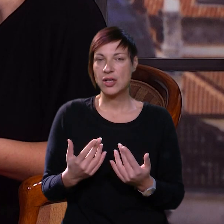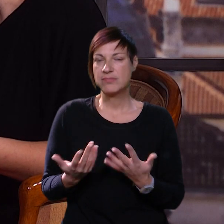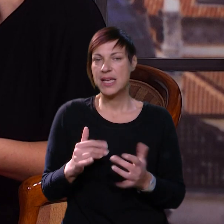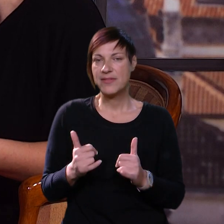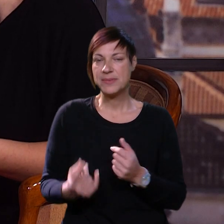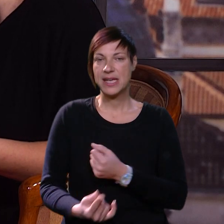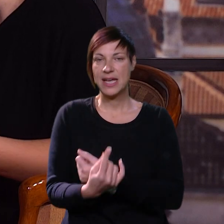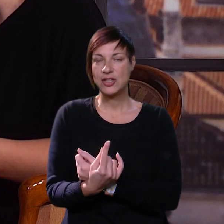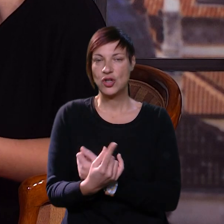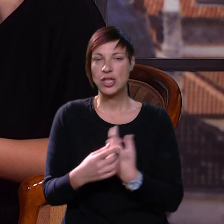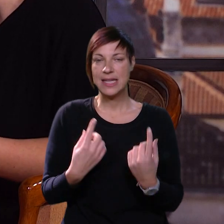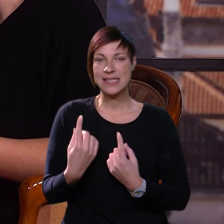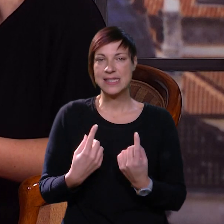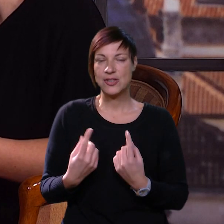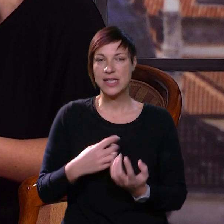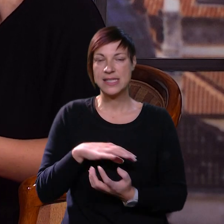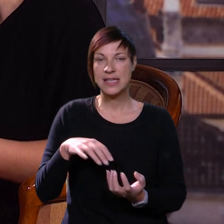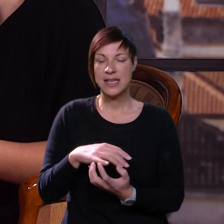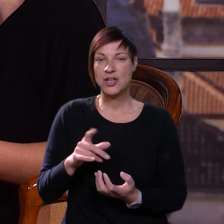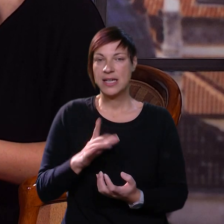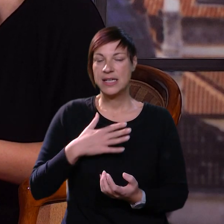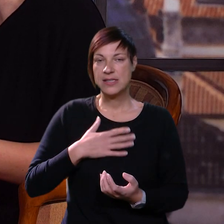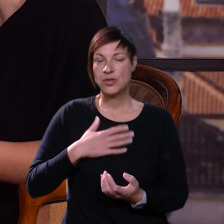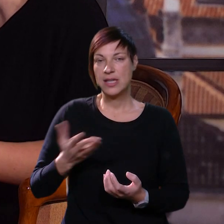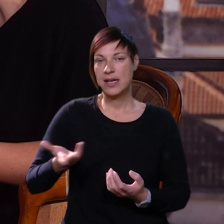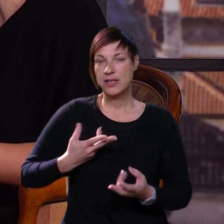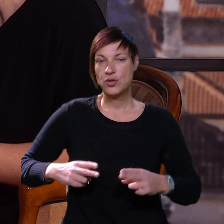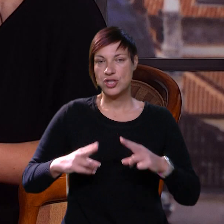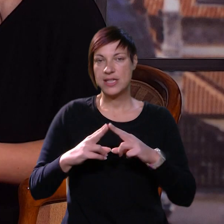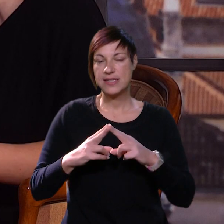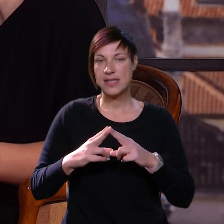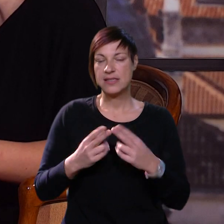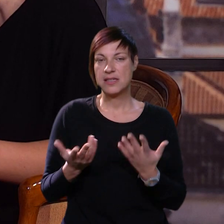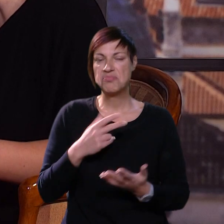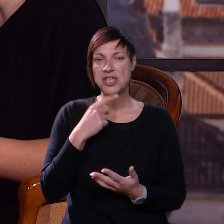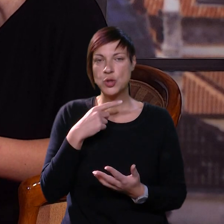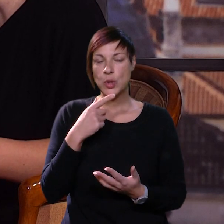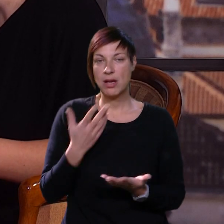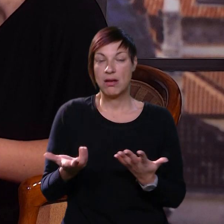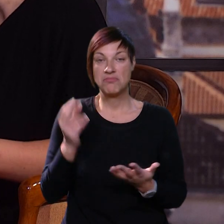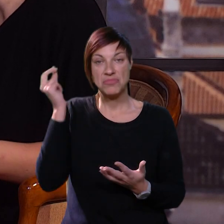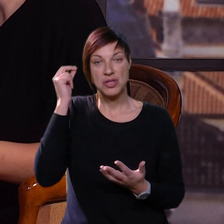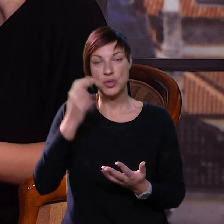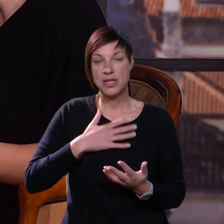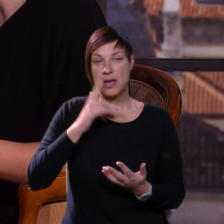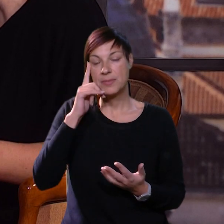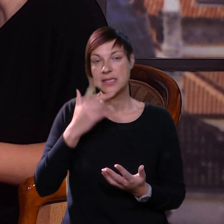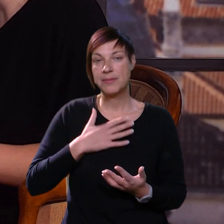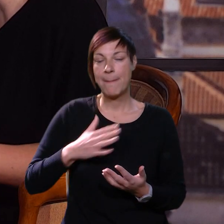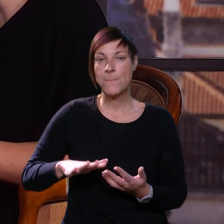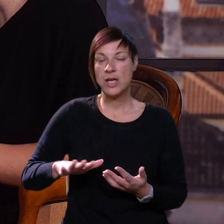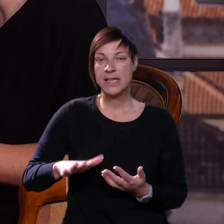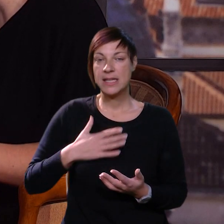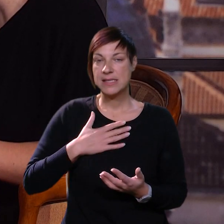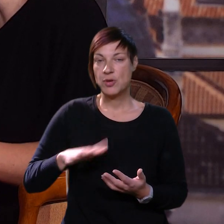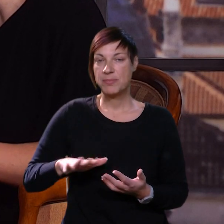Koliko, ili vam se kad dogodila zapravo situacija da vam roditelji nisu htjeli doći na sastanak i da su recimo rekli, ha, služajte, ja mislim da je moje